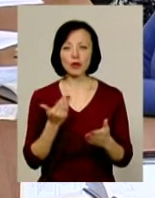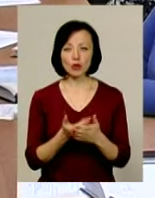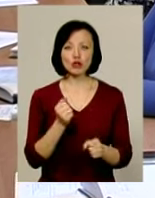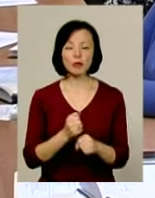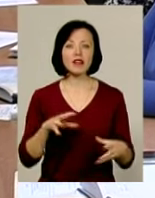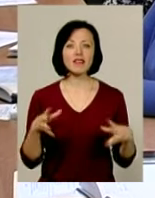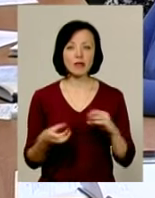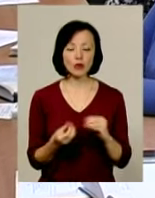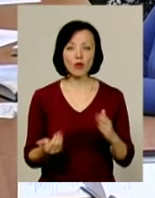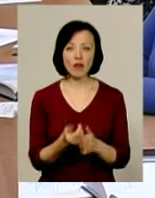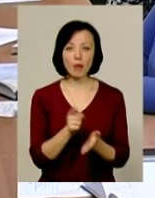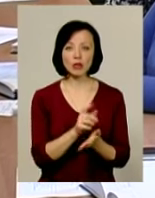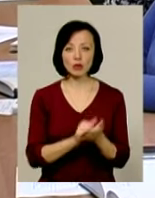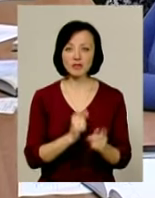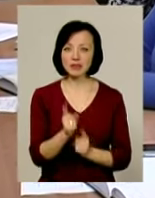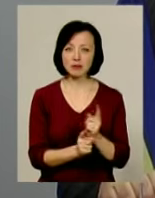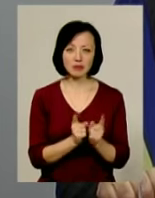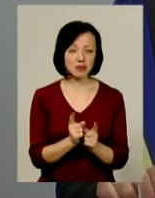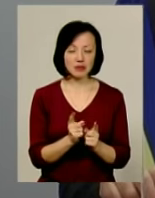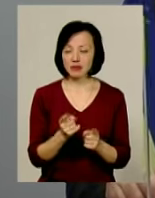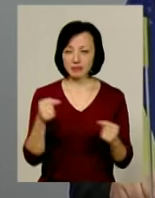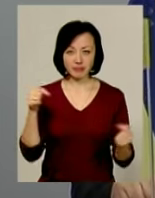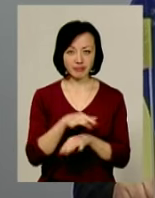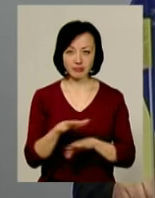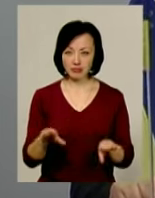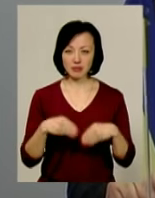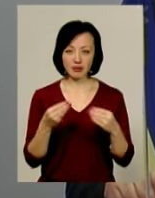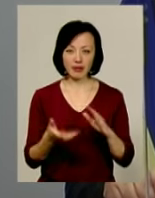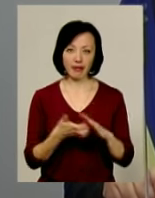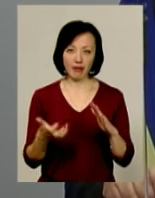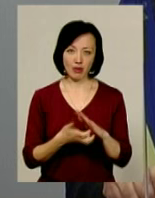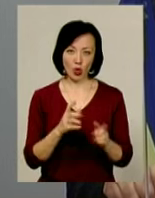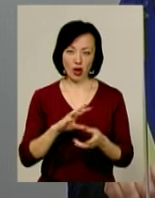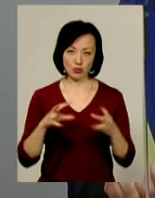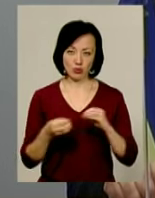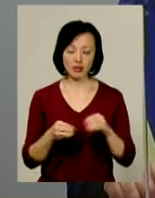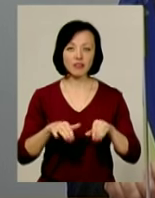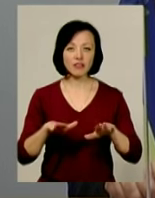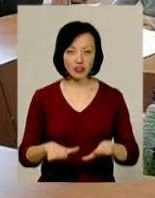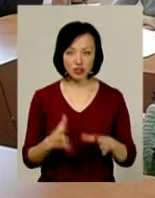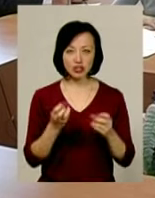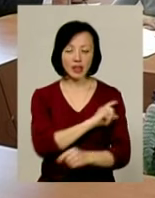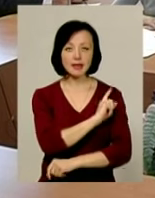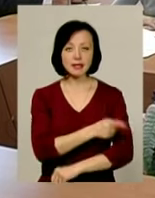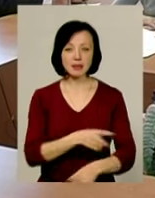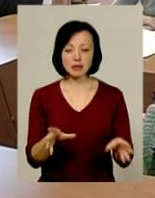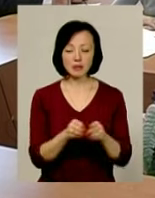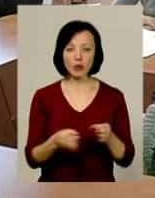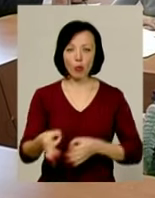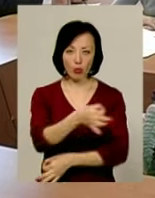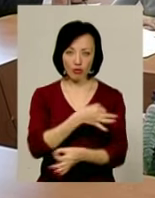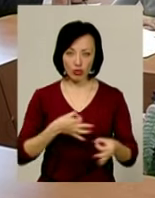до висновку, що нові податкові зміни – недореформа, яка і дасть недорезультати. Тому і вирішили ще інтенсивніше спільно